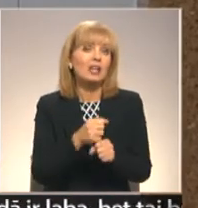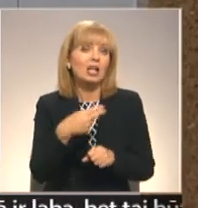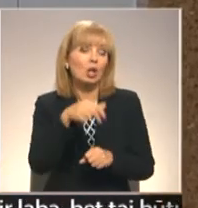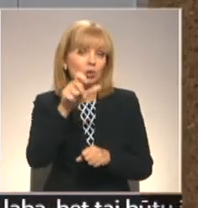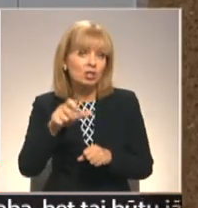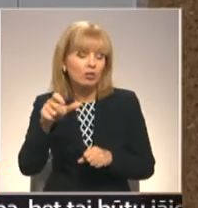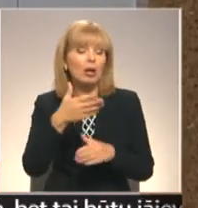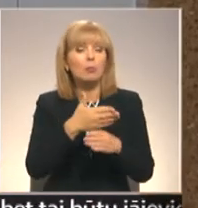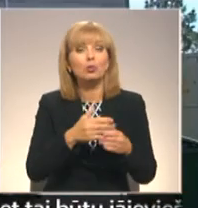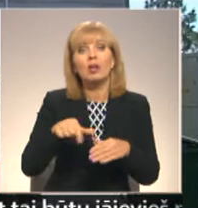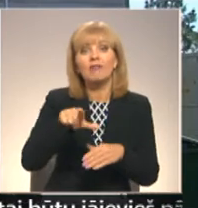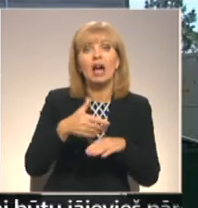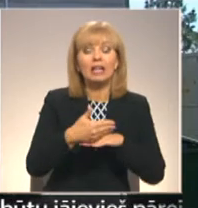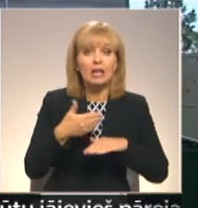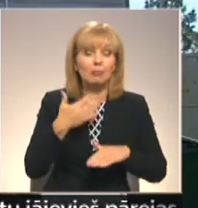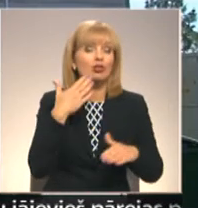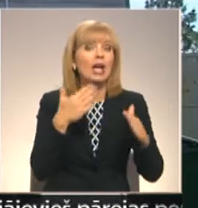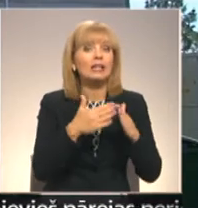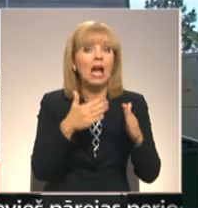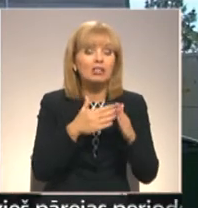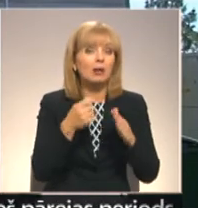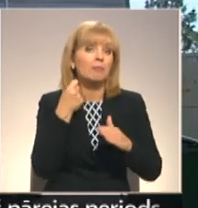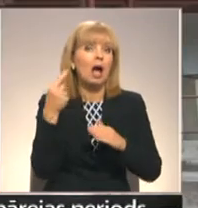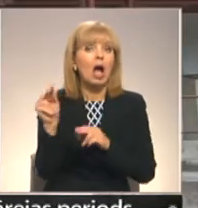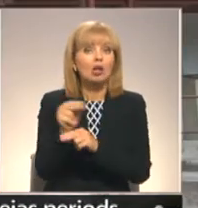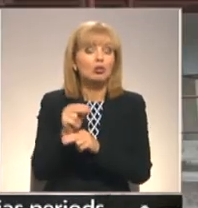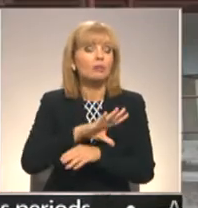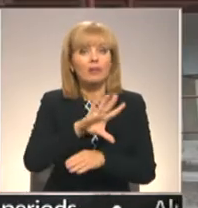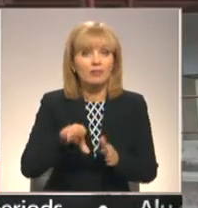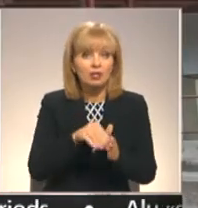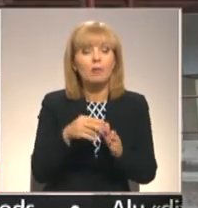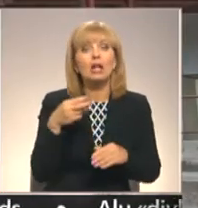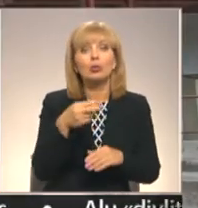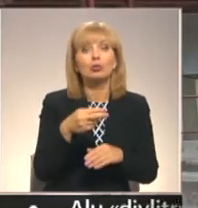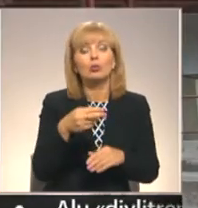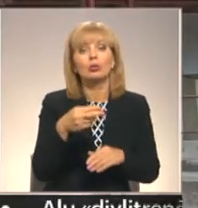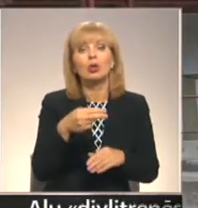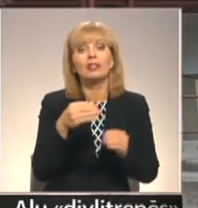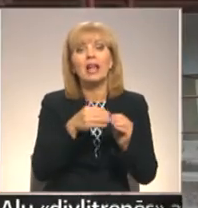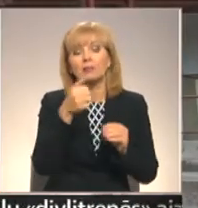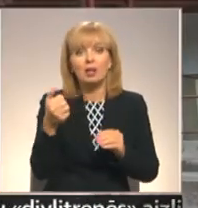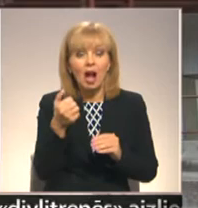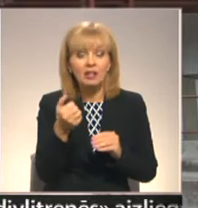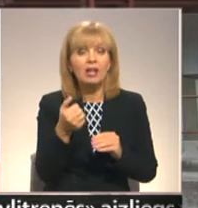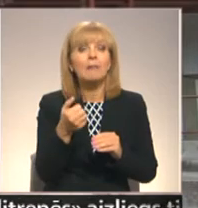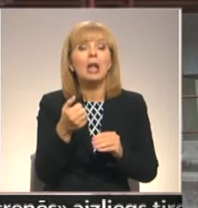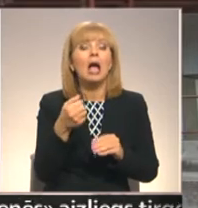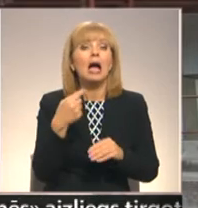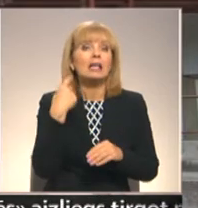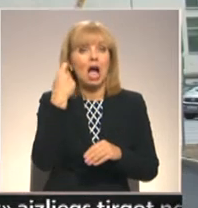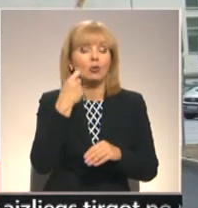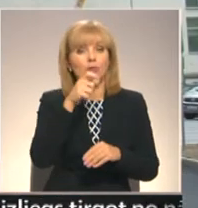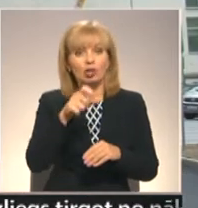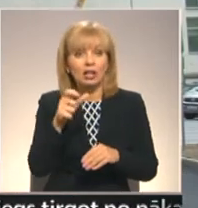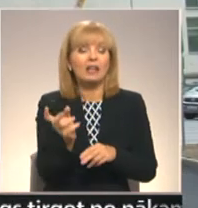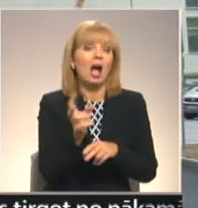pusi vairāk nekā iepriekš. Tā kā reizakni atskurptuves nebija vispār un kopš 2010. gada iereibušie klienti nonāca slimnīcas uzņemšanas nodeļā,